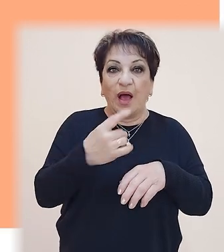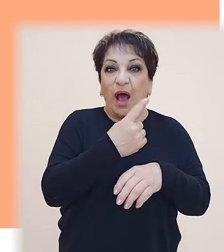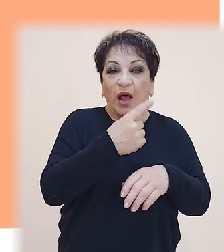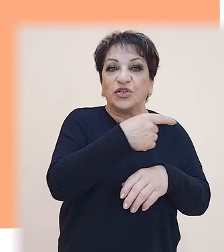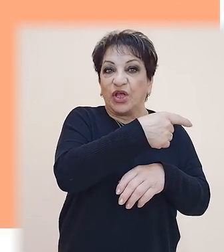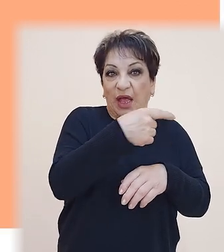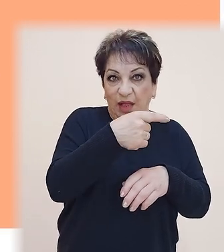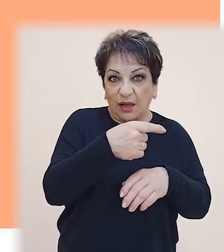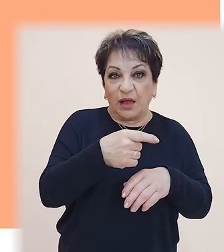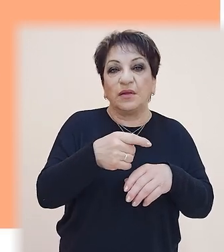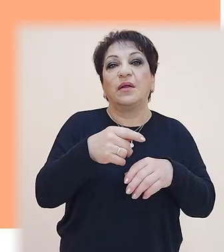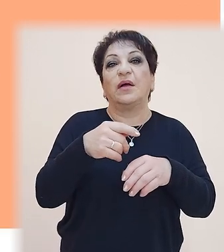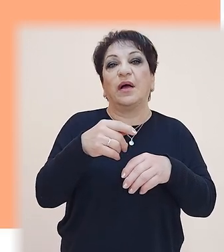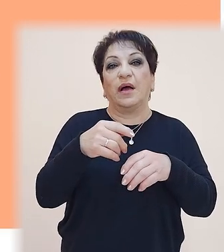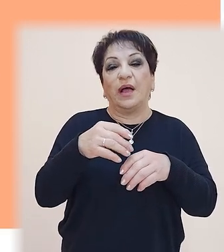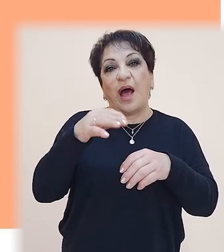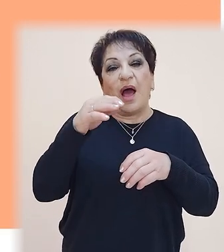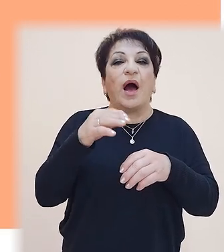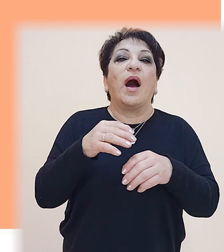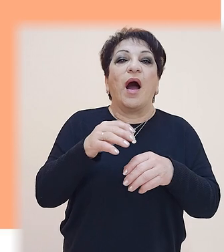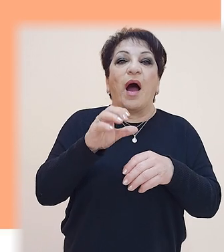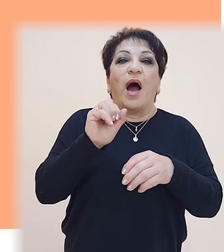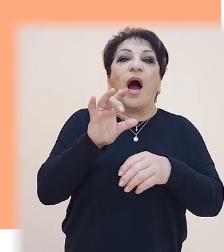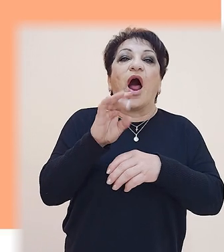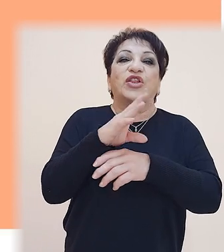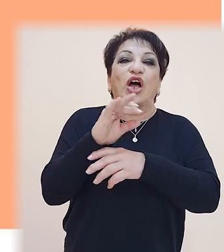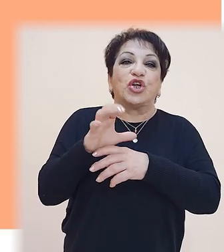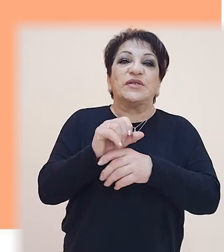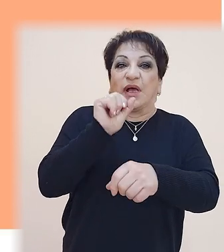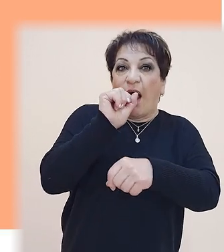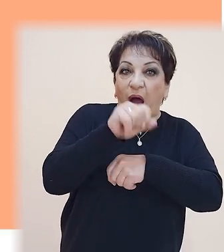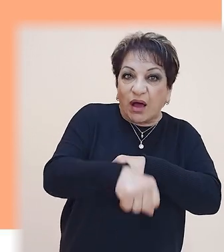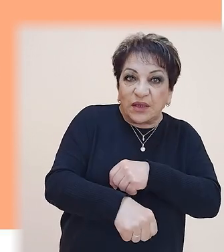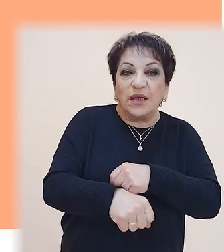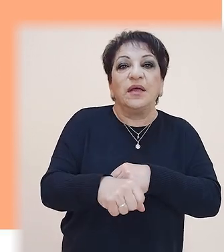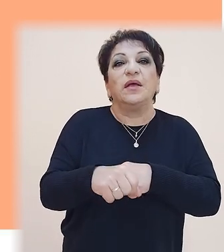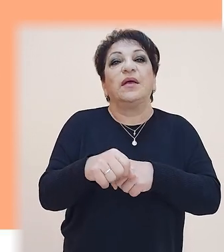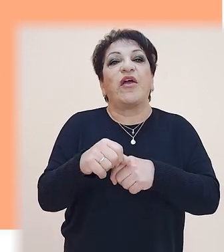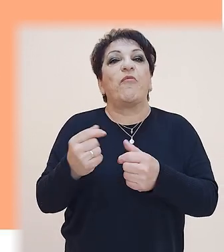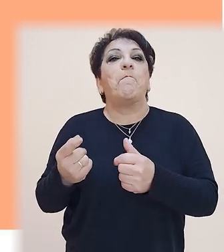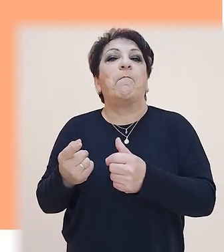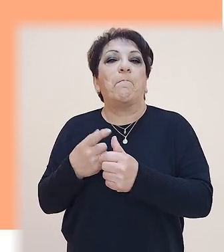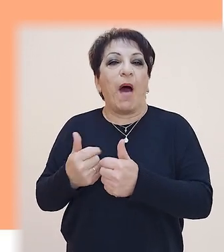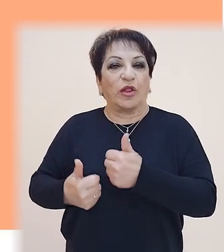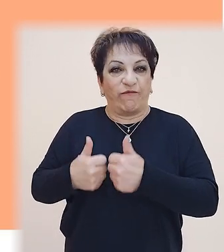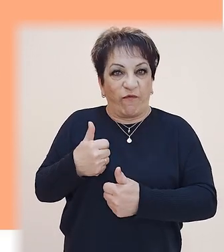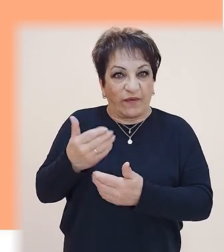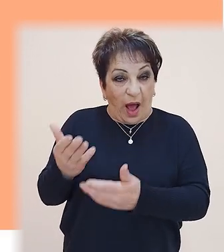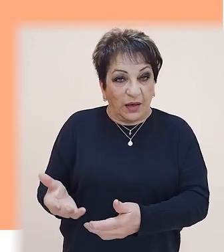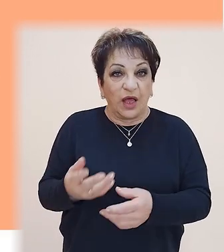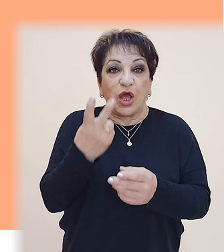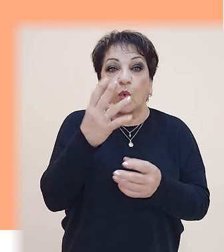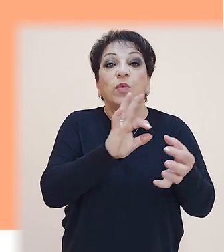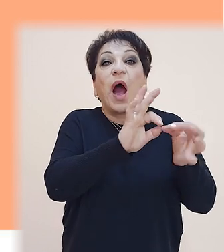արտաշես է կա աղթի թշնամուն և արտաշես է կանի դա պատվով, ինչպես նկատեցիք ենթական արտաշեսն է, և երկու